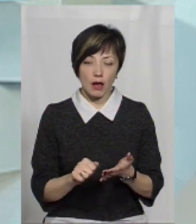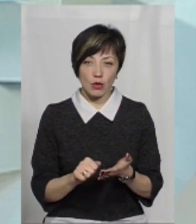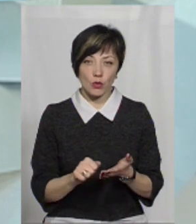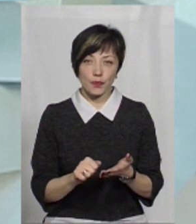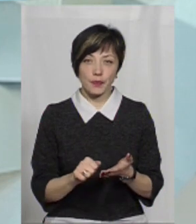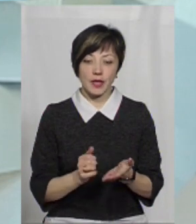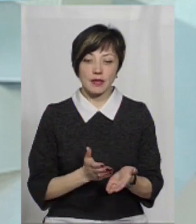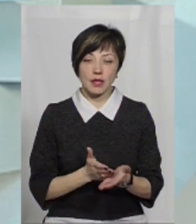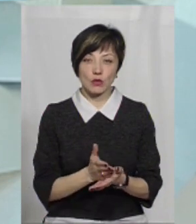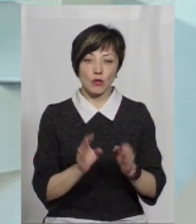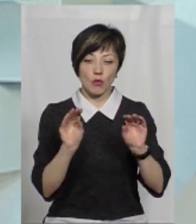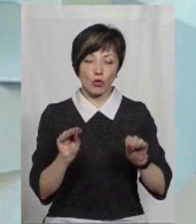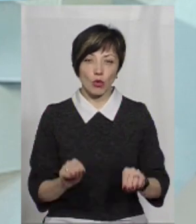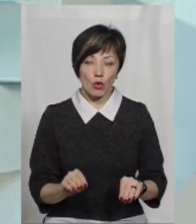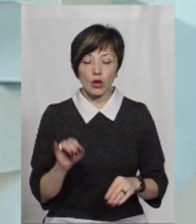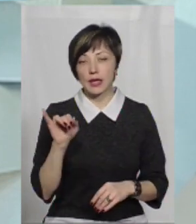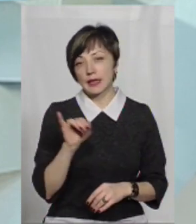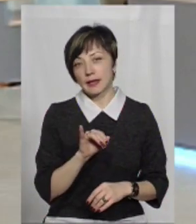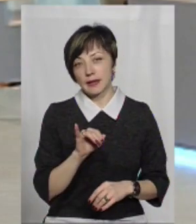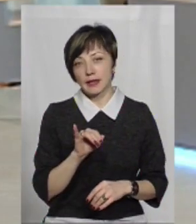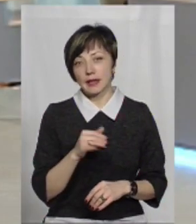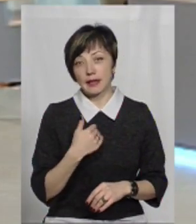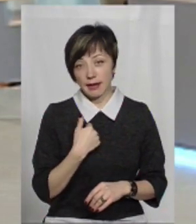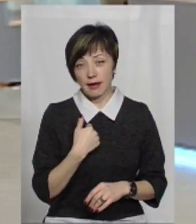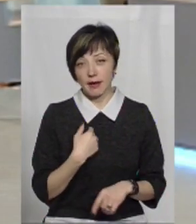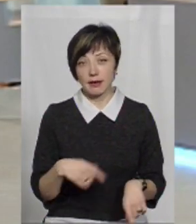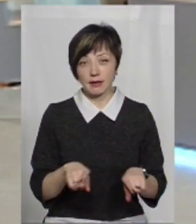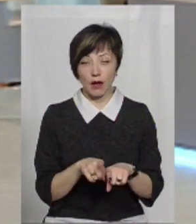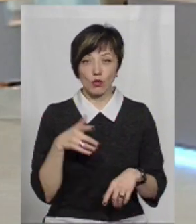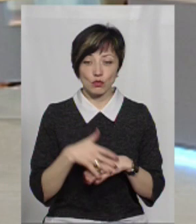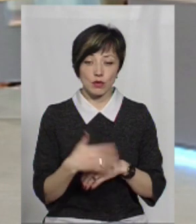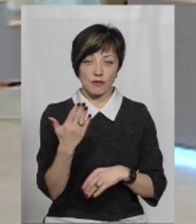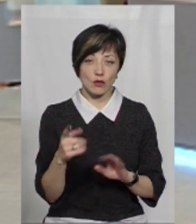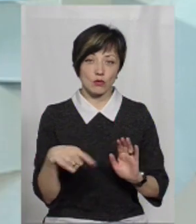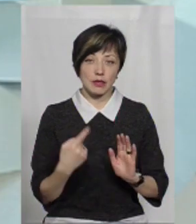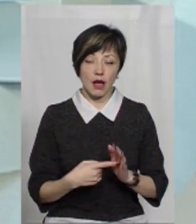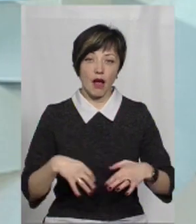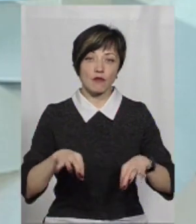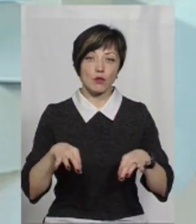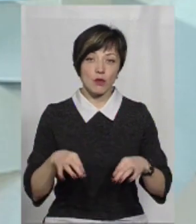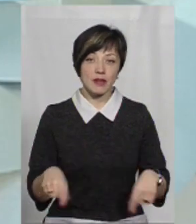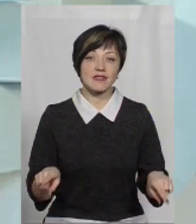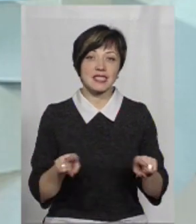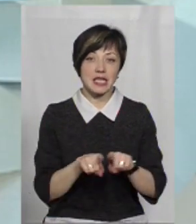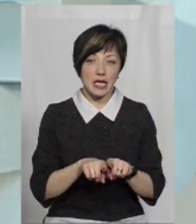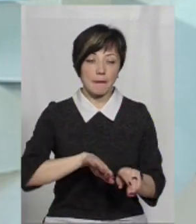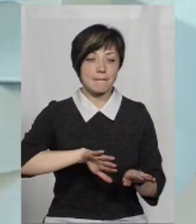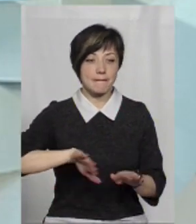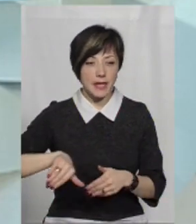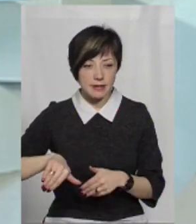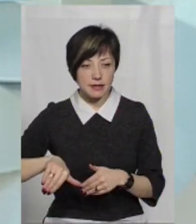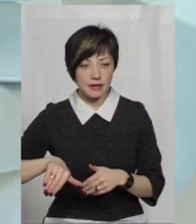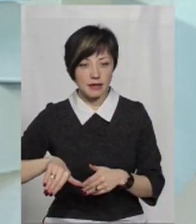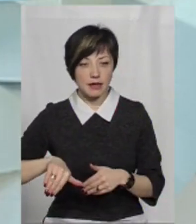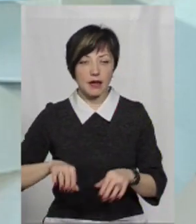шляхом складання протоколу, і крім того, я так розумію з вашого питання, що автомобіль все-таки після